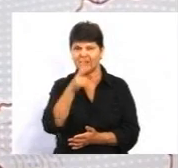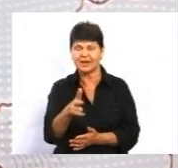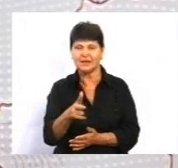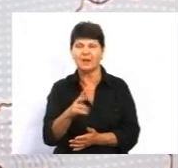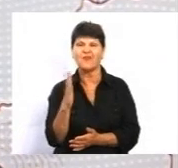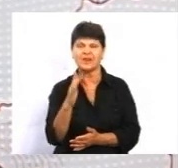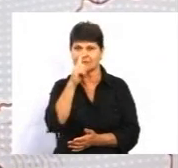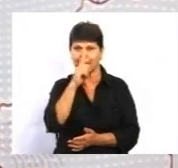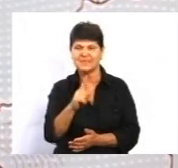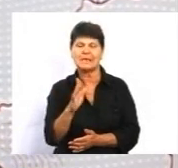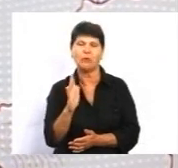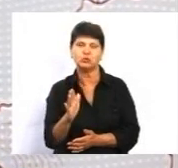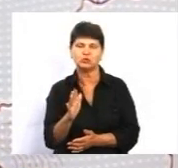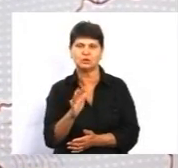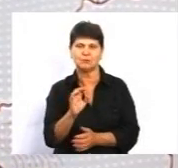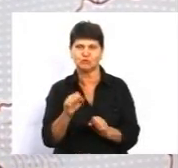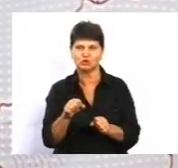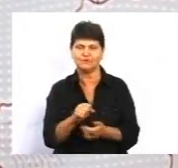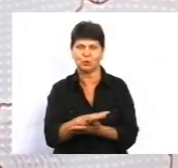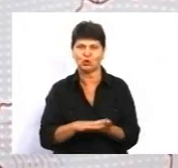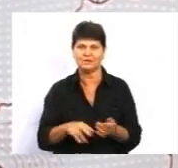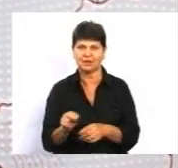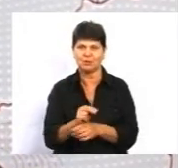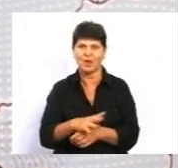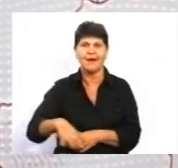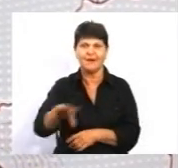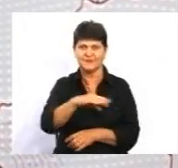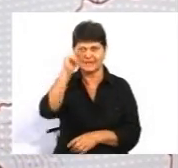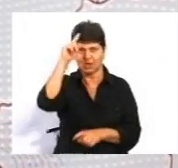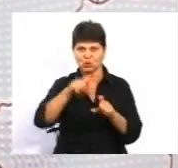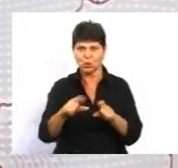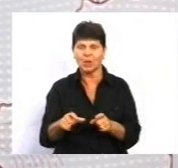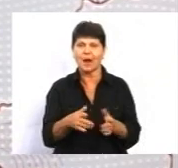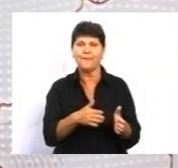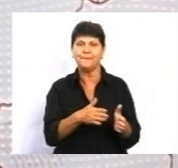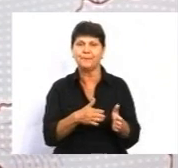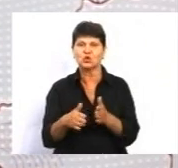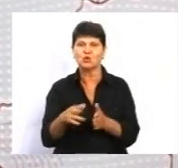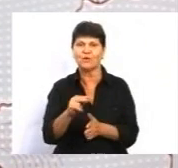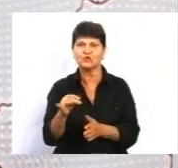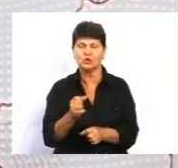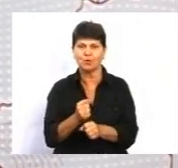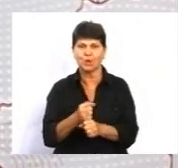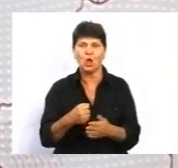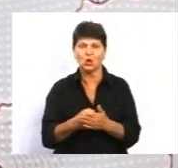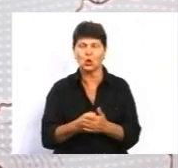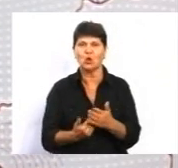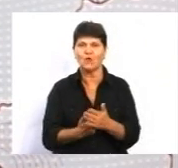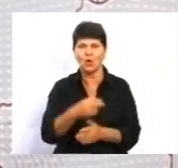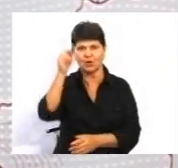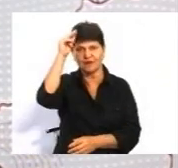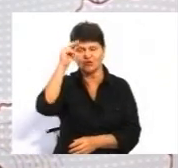в нас буде можливість ще продовжити ці роботи. В усіх школах підготовчі роботи до нового навчального року